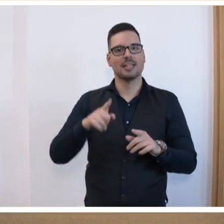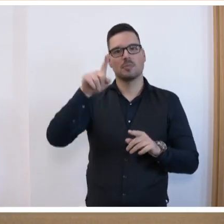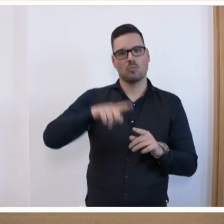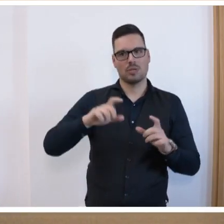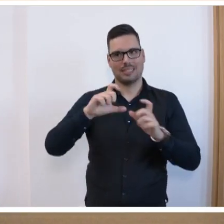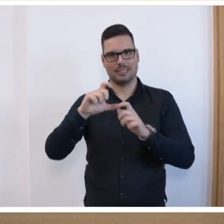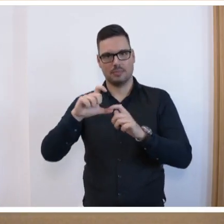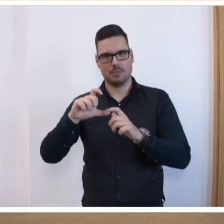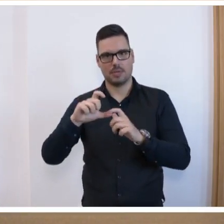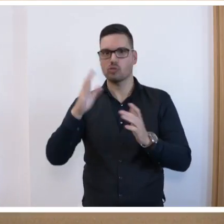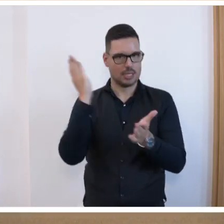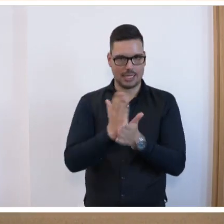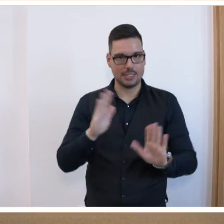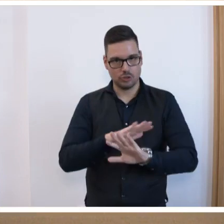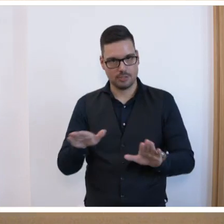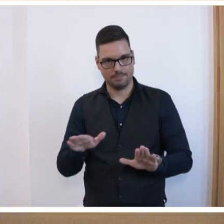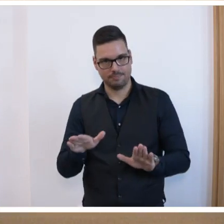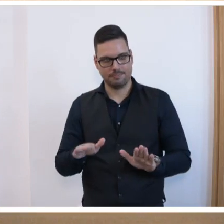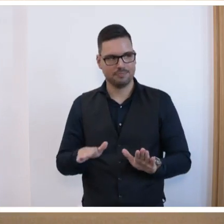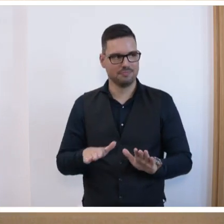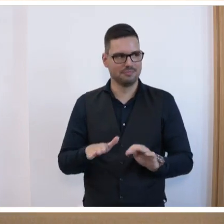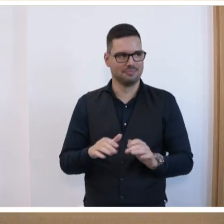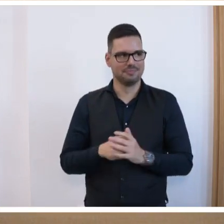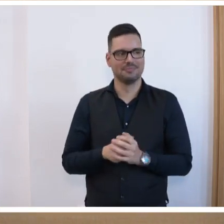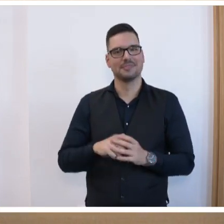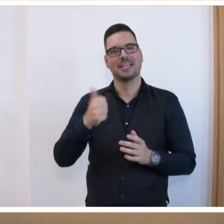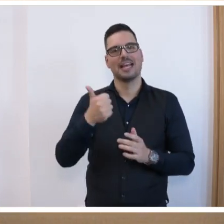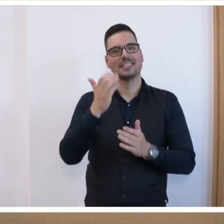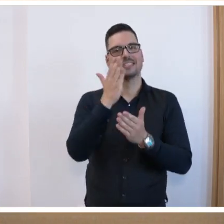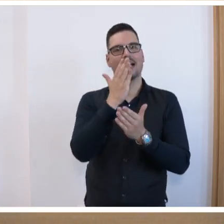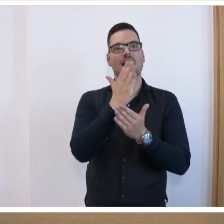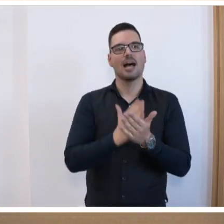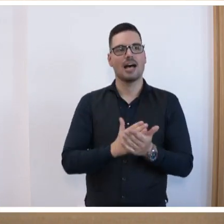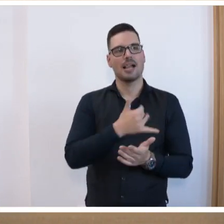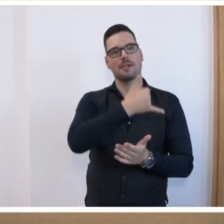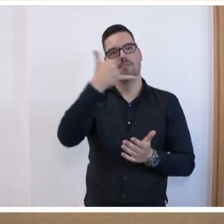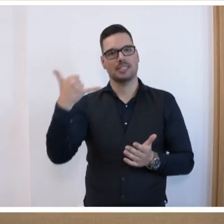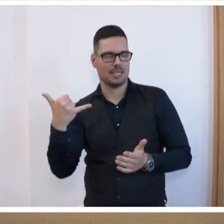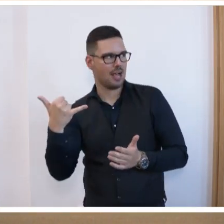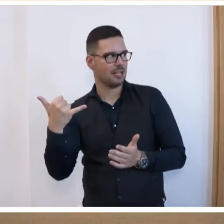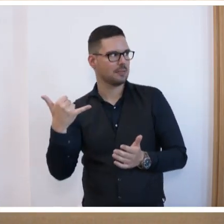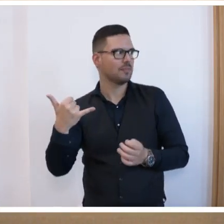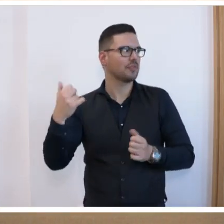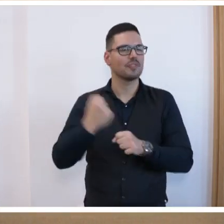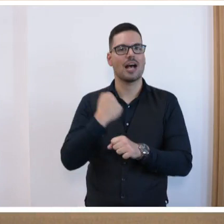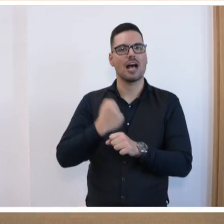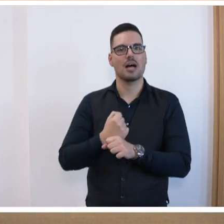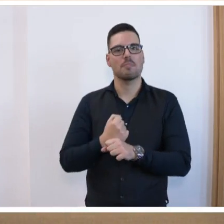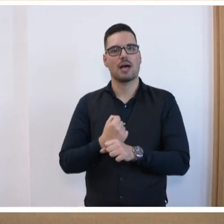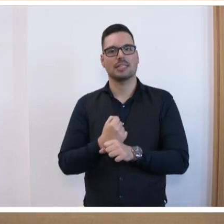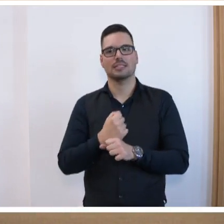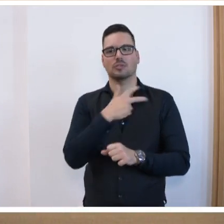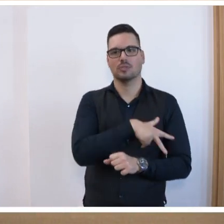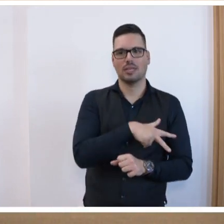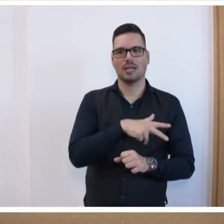September schon erledigt, denn im ersten Halbjahr dieses Jahres hat der Ausschuss für Arbeit, Soziales, Frauen und